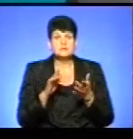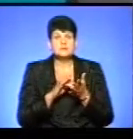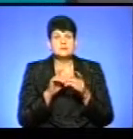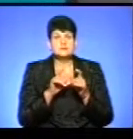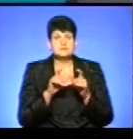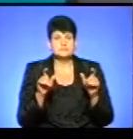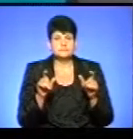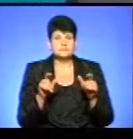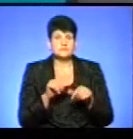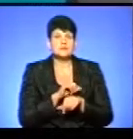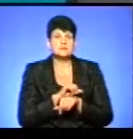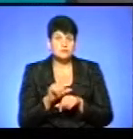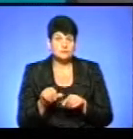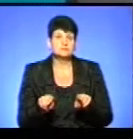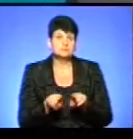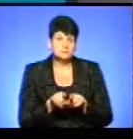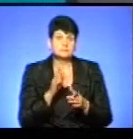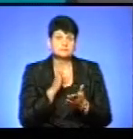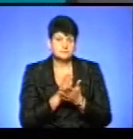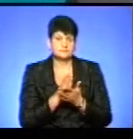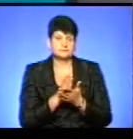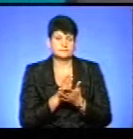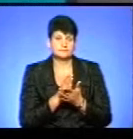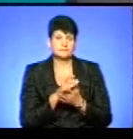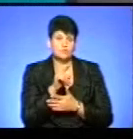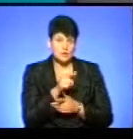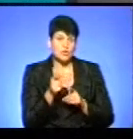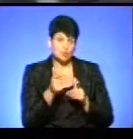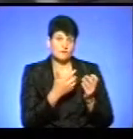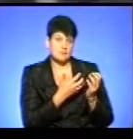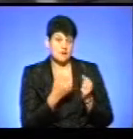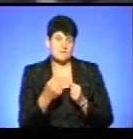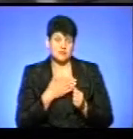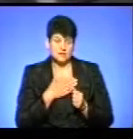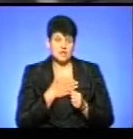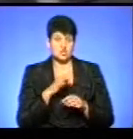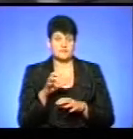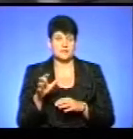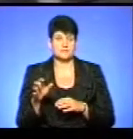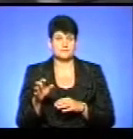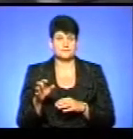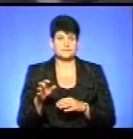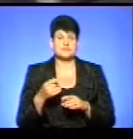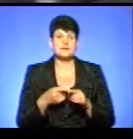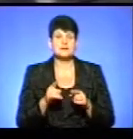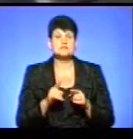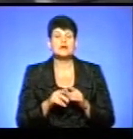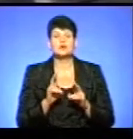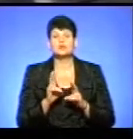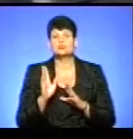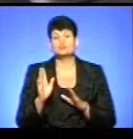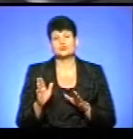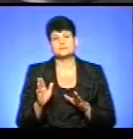Україні, як за кордоном діють такі реабілітаційні центри. І вони готові приймати наших тварин. Тобто, це навіть не стоїть питання. брати